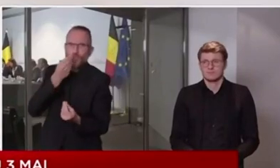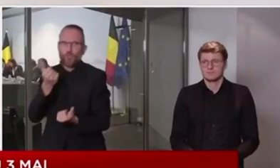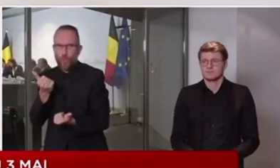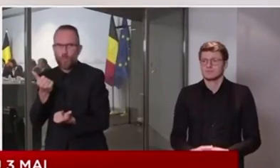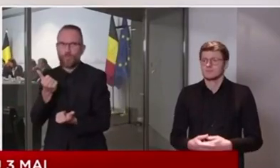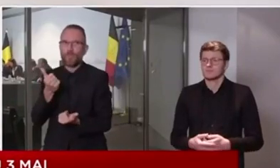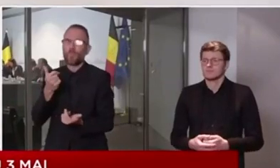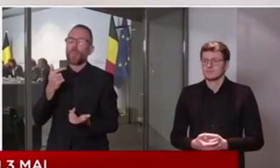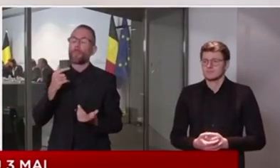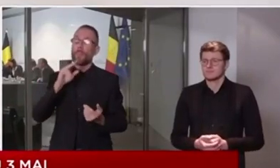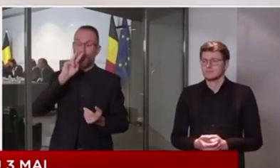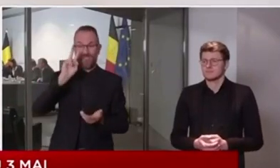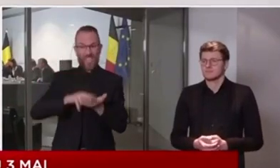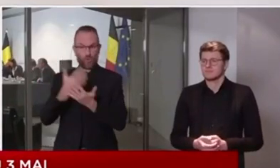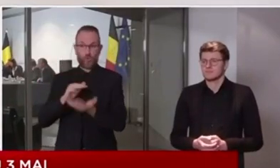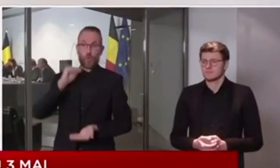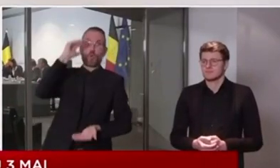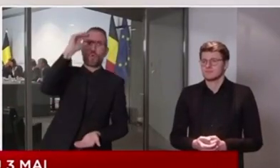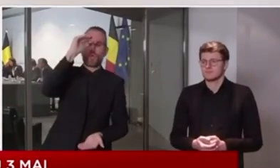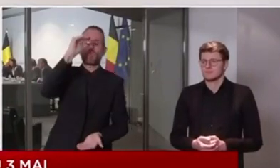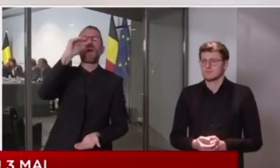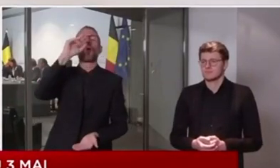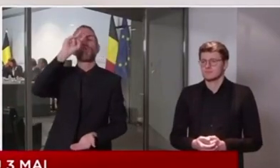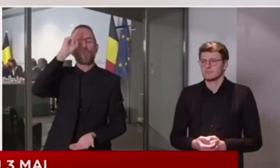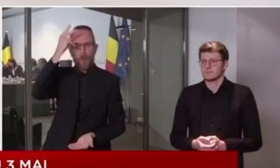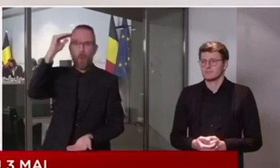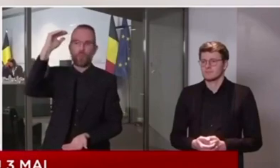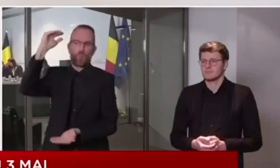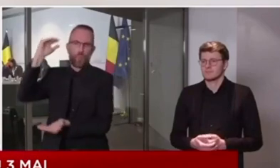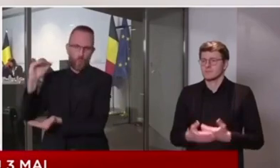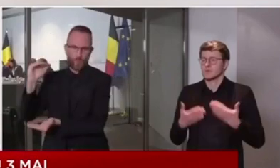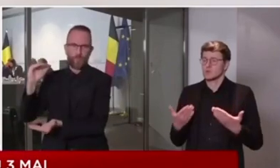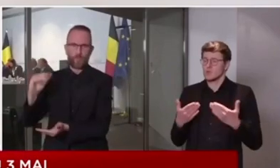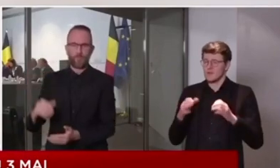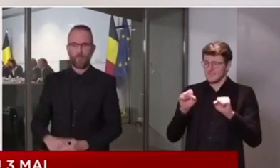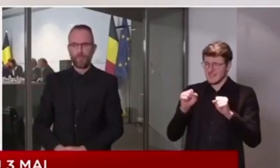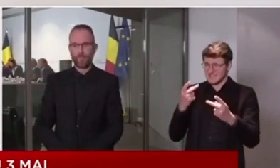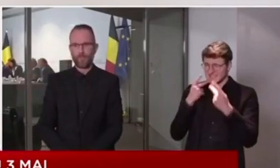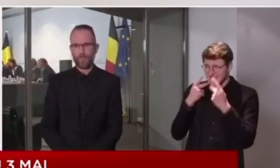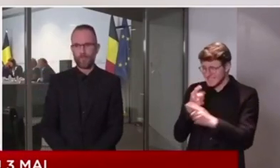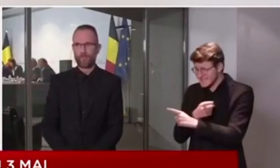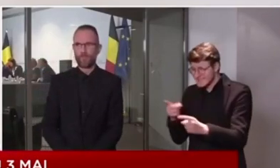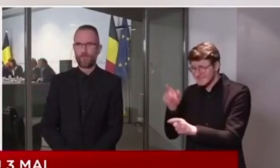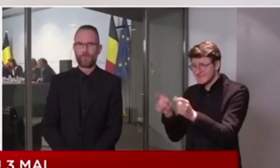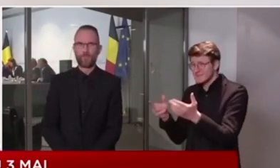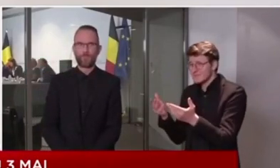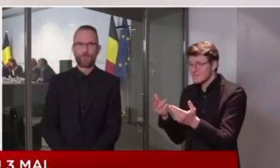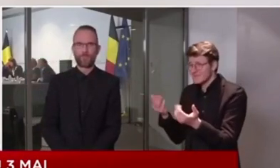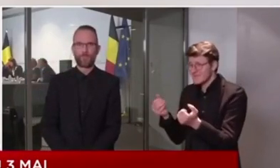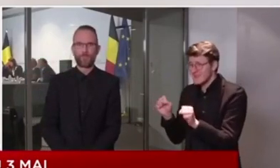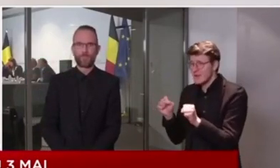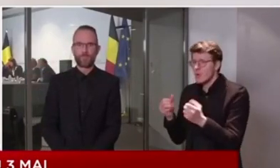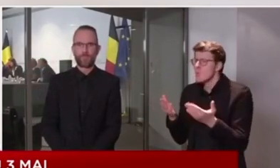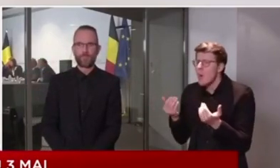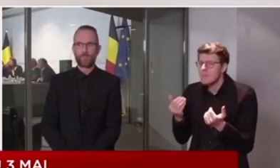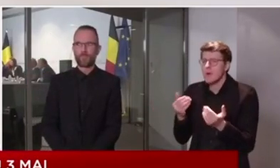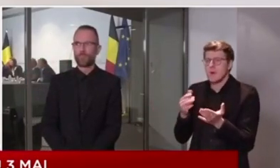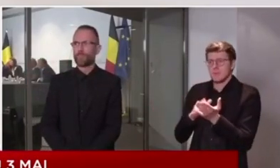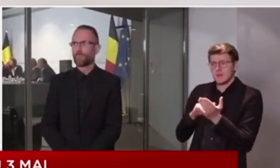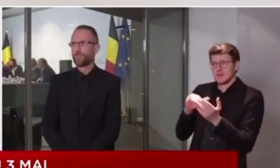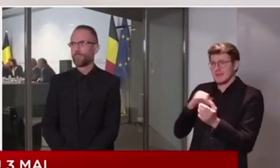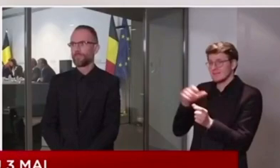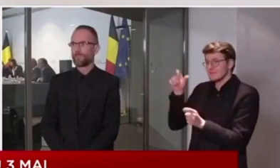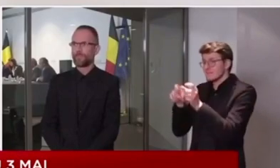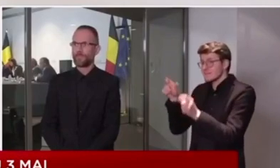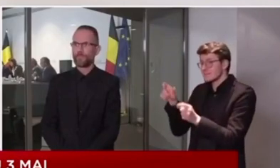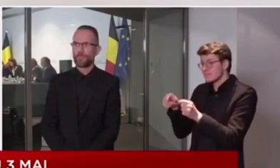Ce dépistage massif doit permettre de différencier davantage les soins aux